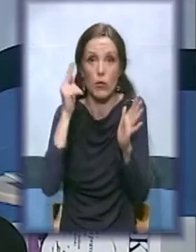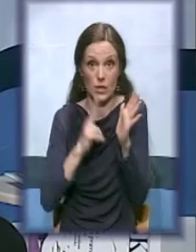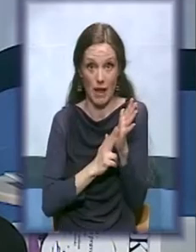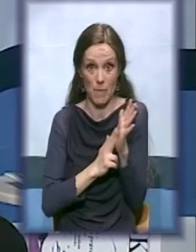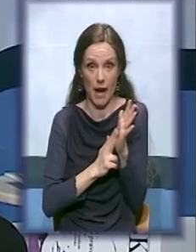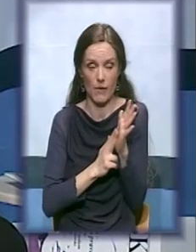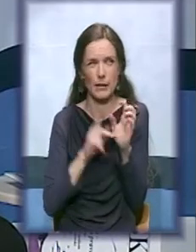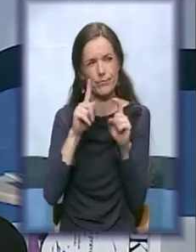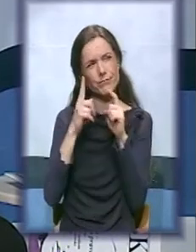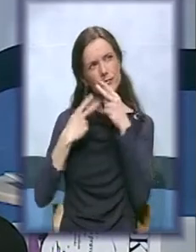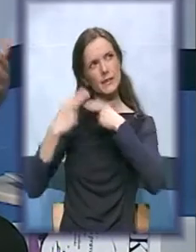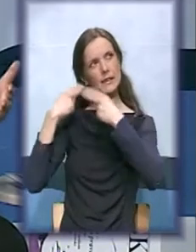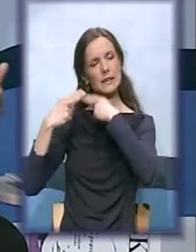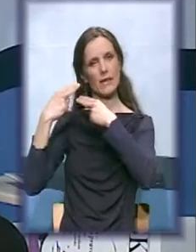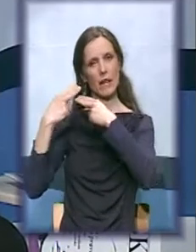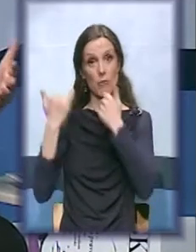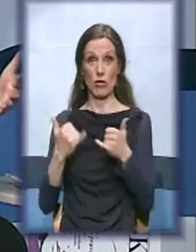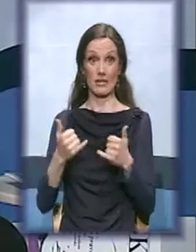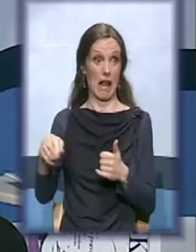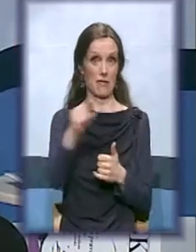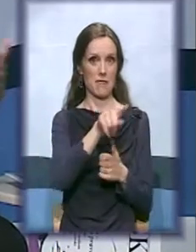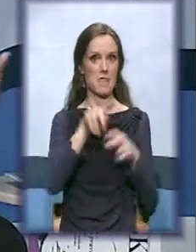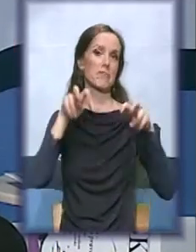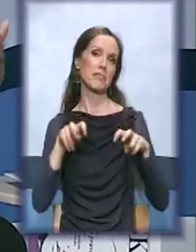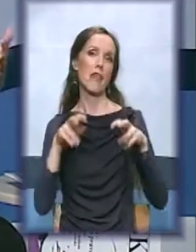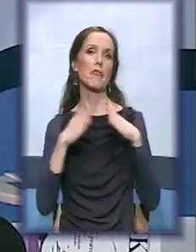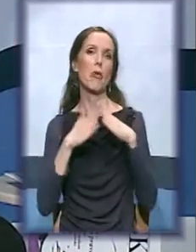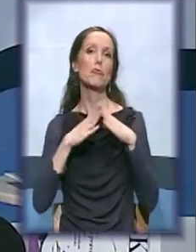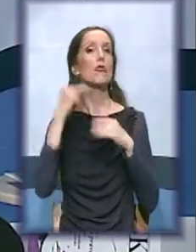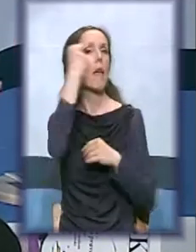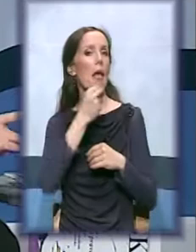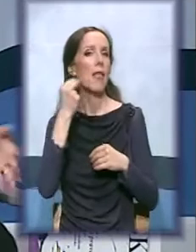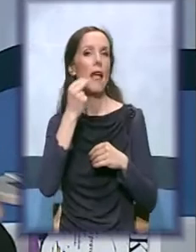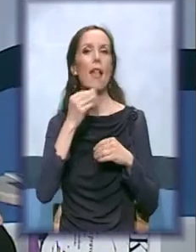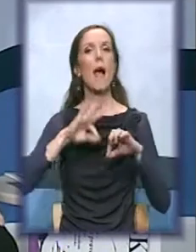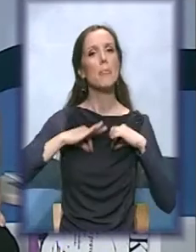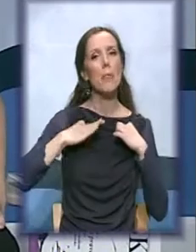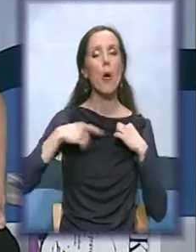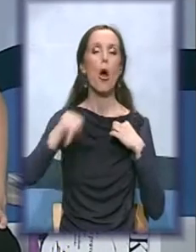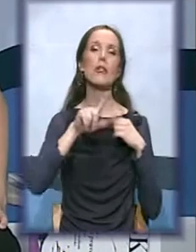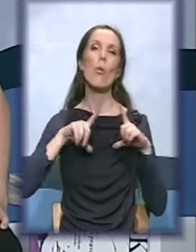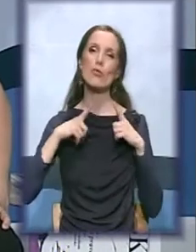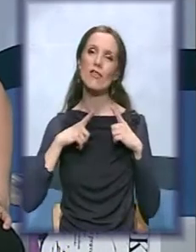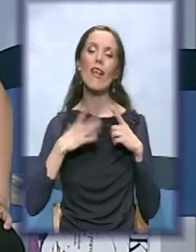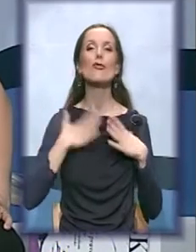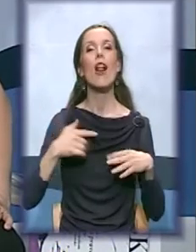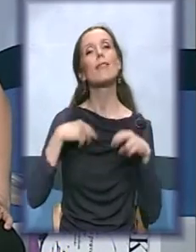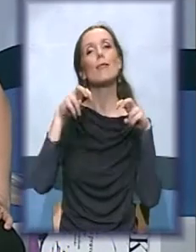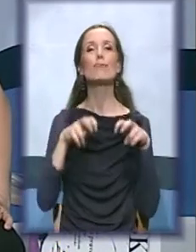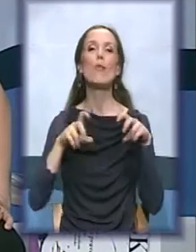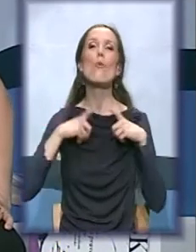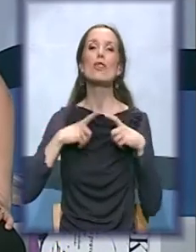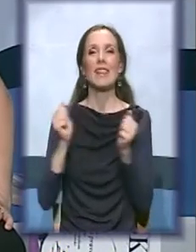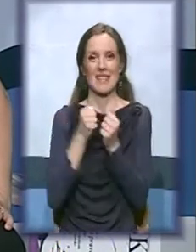vi sada upravo sedite, nedelja je, uživate pre podne, rešeni ste da sa nama podelite narednih pola